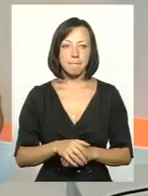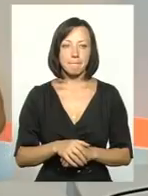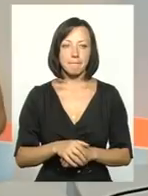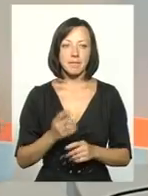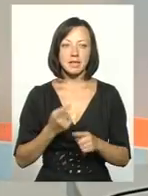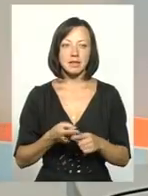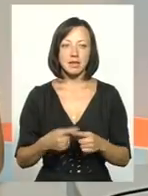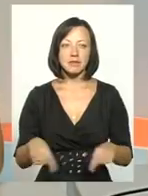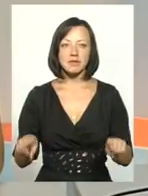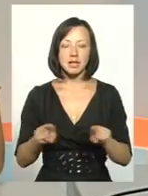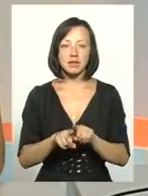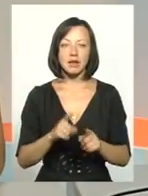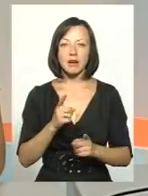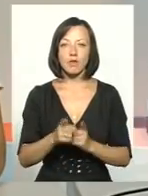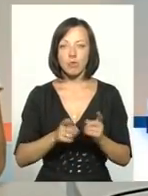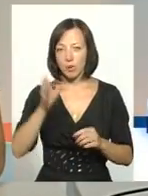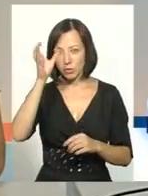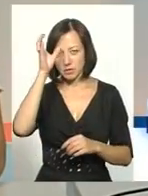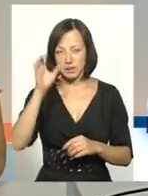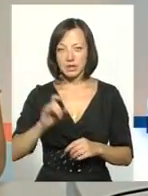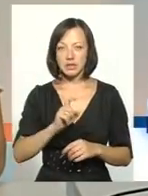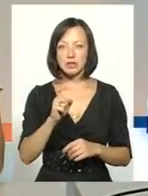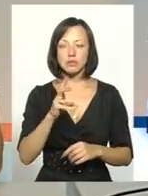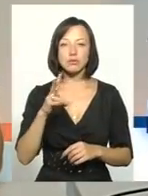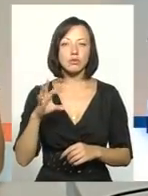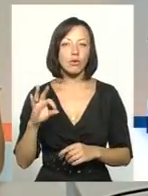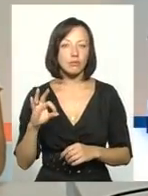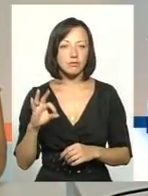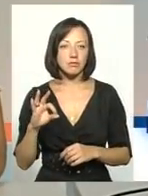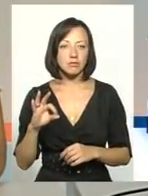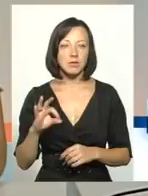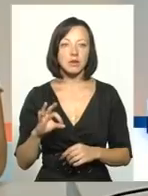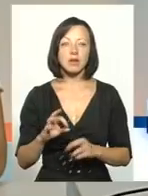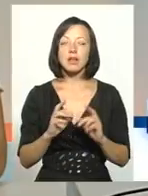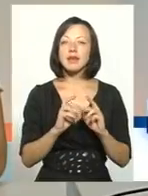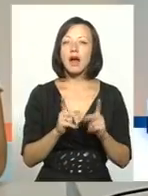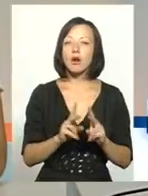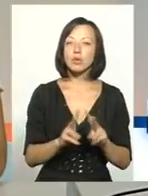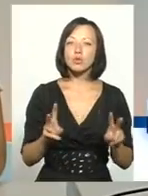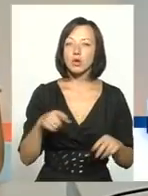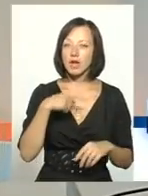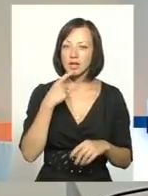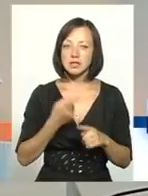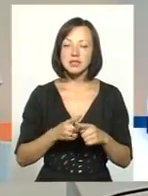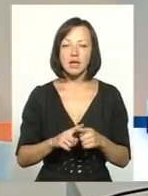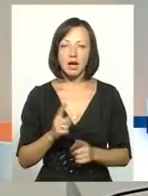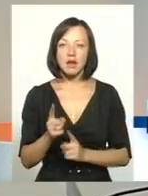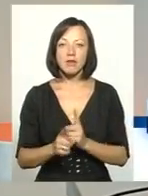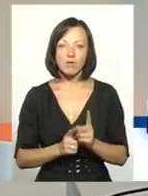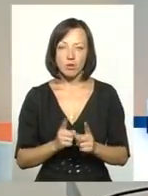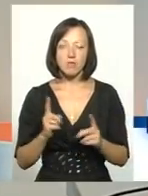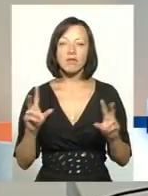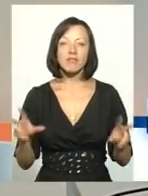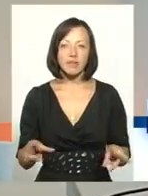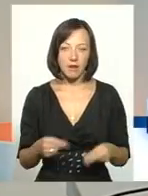все-таки реформа освітня і з зовнішнім незалежним оцінюванням. Як би хто не казав, але ця реформа вдала.